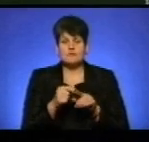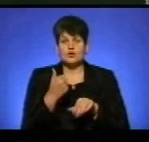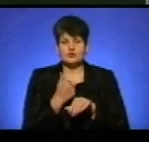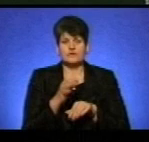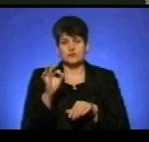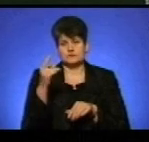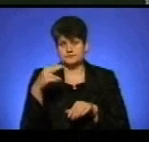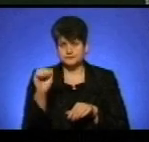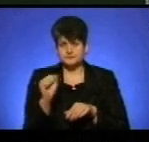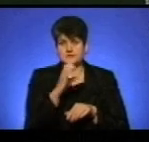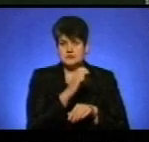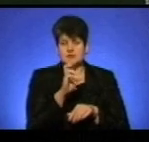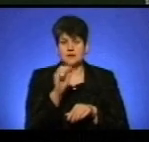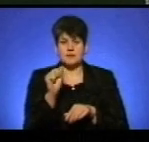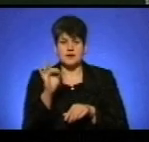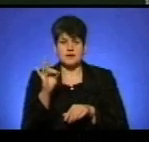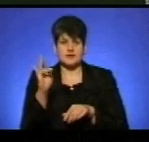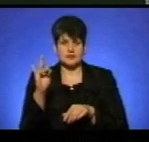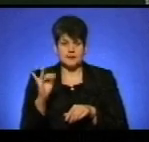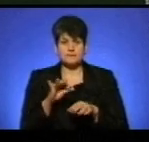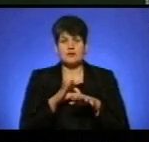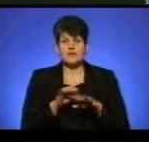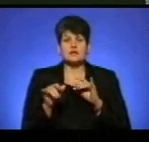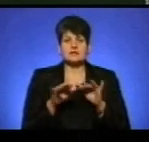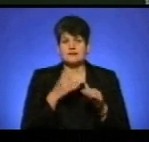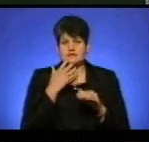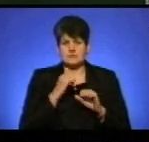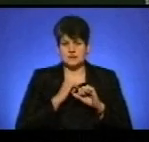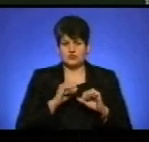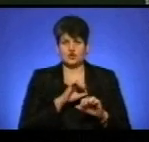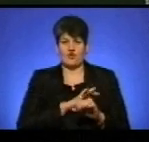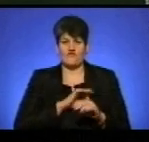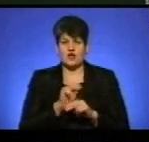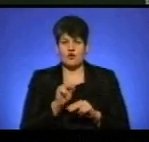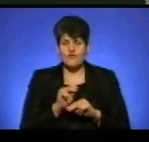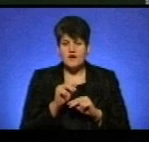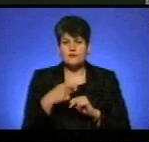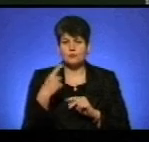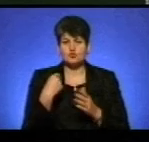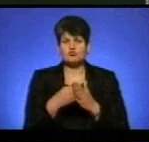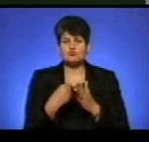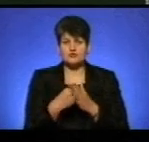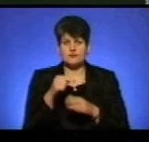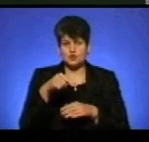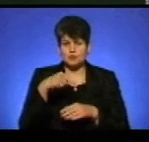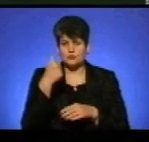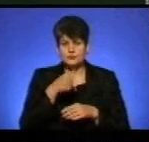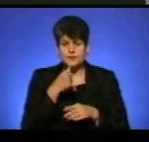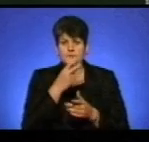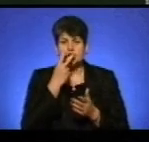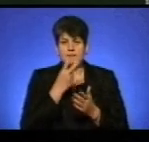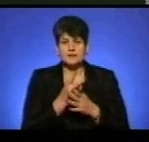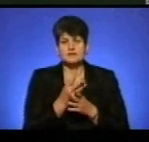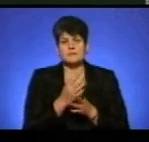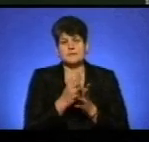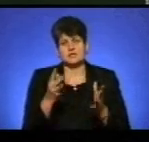облдержадміністрації Степана Барни, на проведення заходів національно-патріотичного виховання в обласному бюджеті цього року передбачено